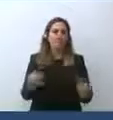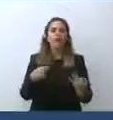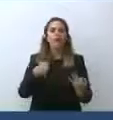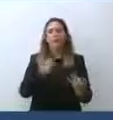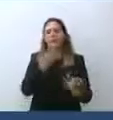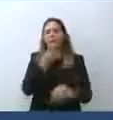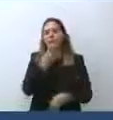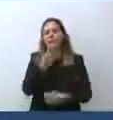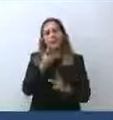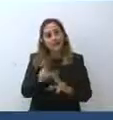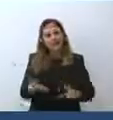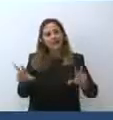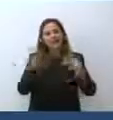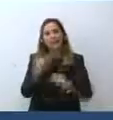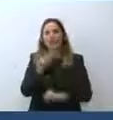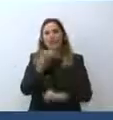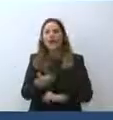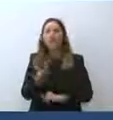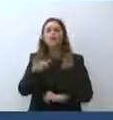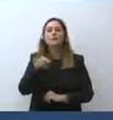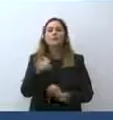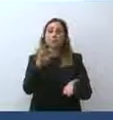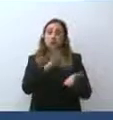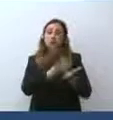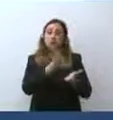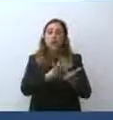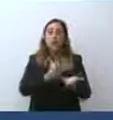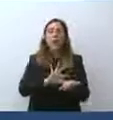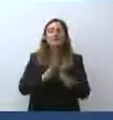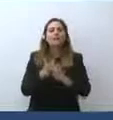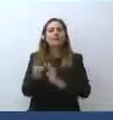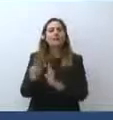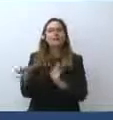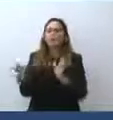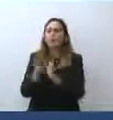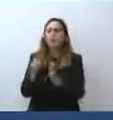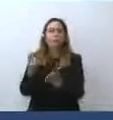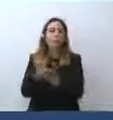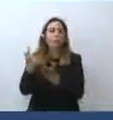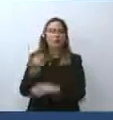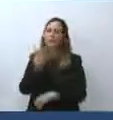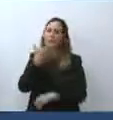perché siamo riusciti a riportare la scuola al centro dell'attenzione del Paese. Grazie Presidente.